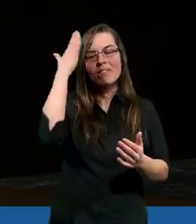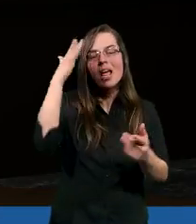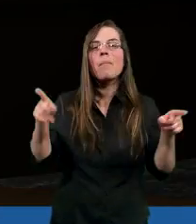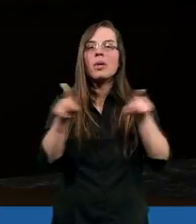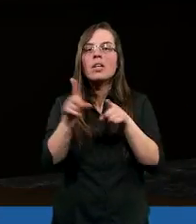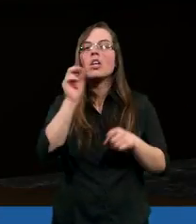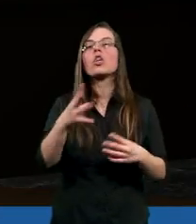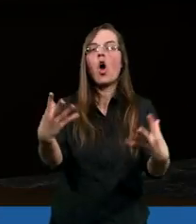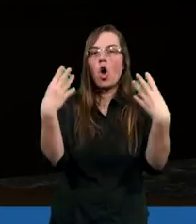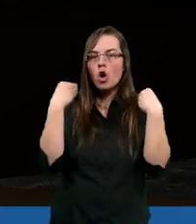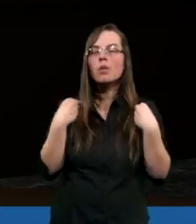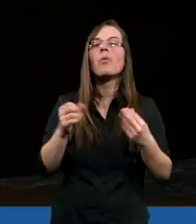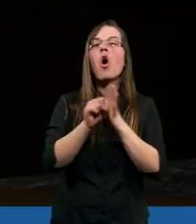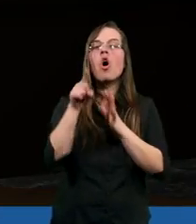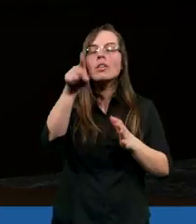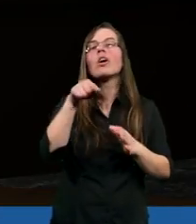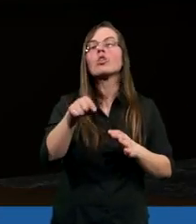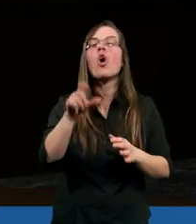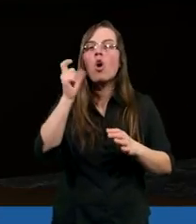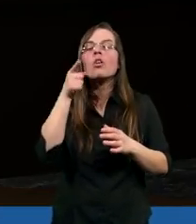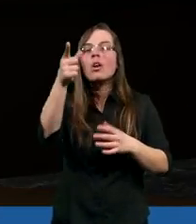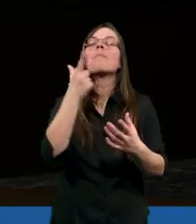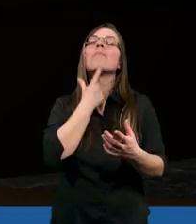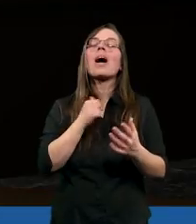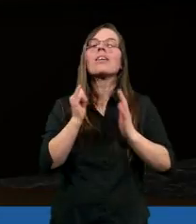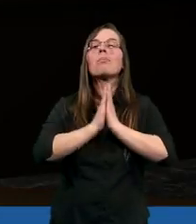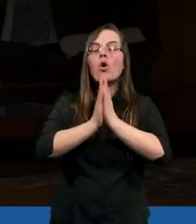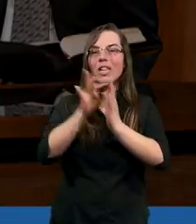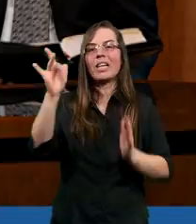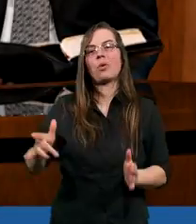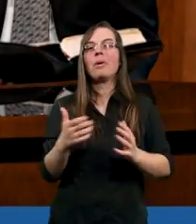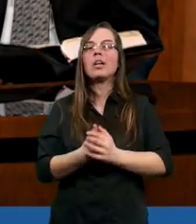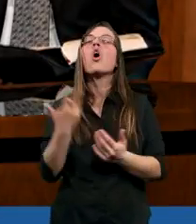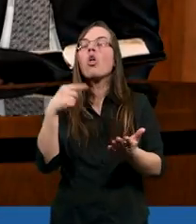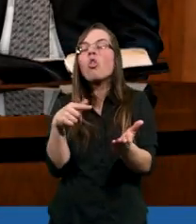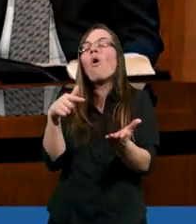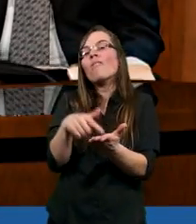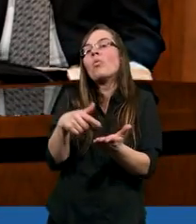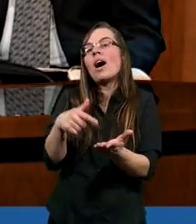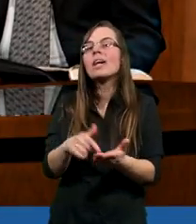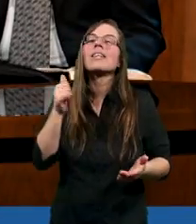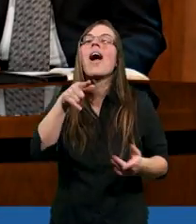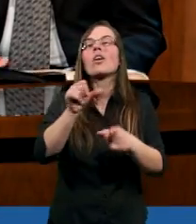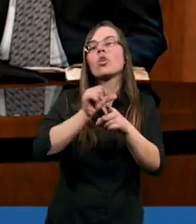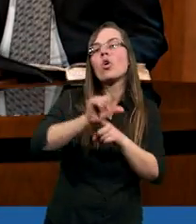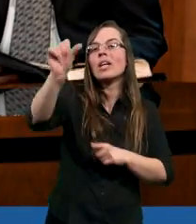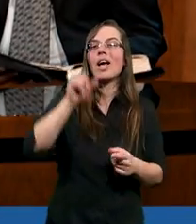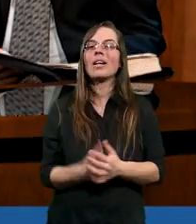wiemy też, że otrzymaliśmy już od Niego to, o co Go prosiliśmy. No właśnie, jak to? Jeszcze nie